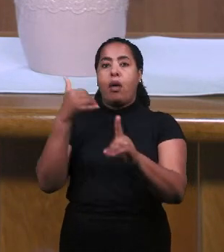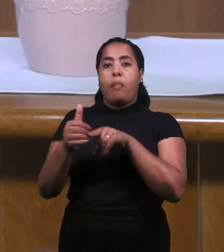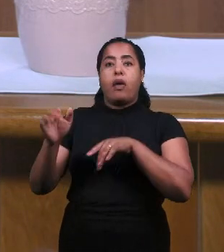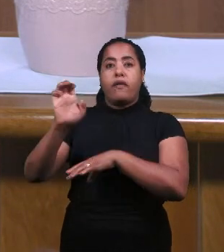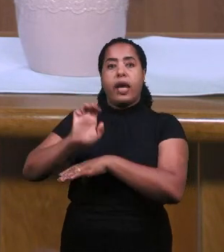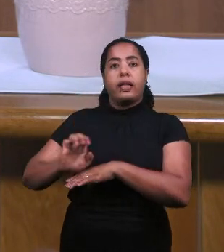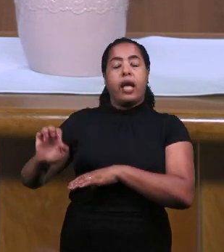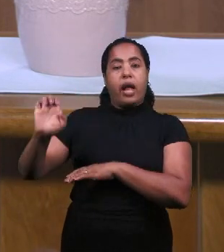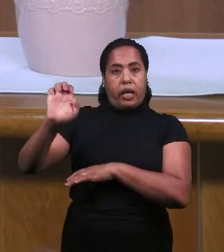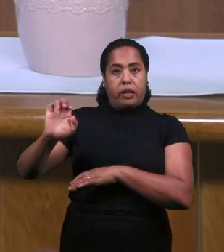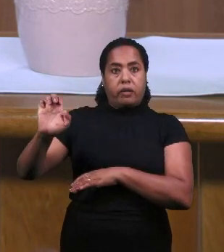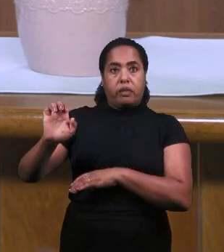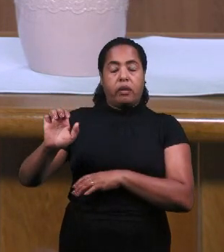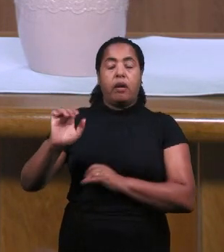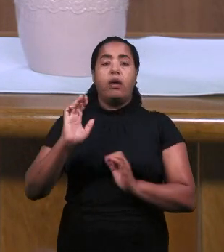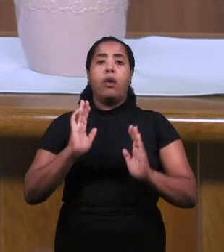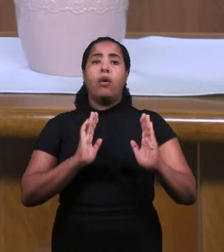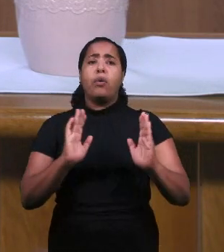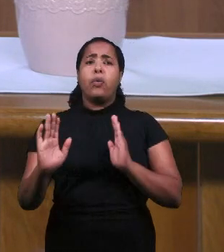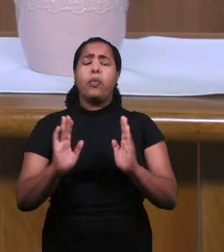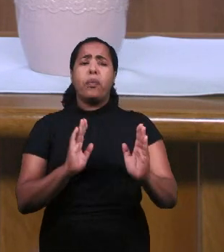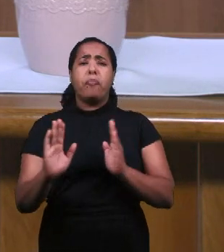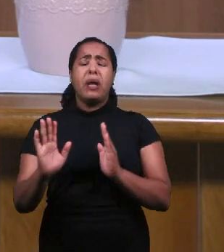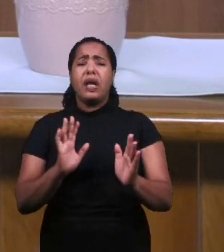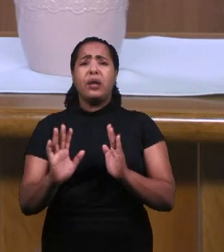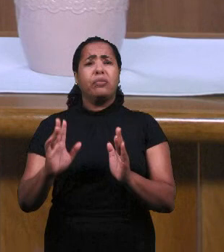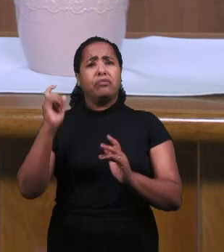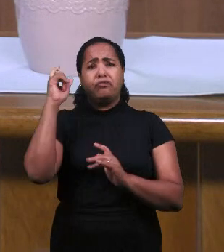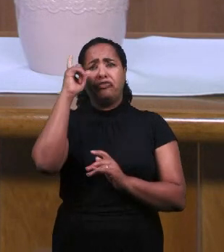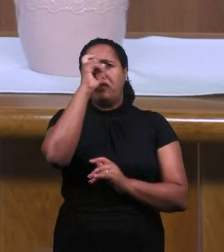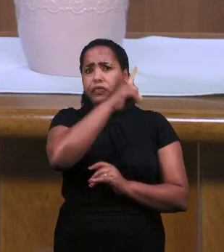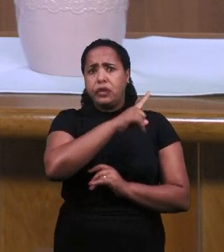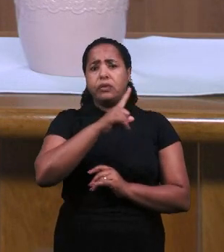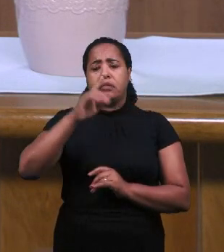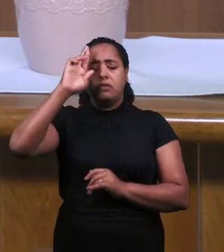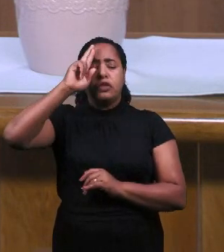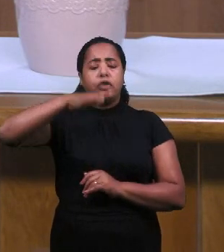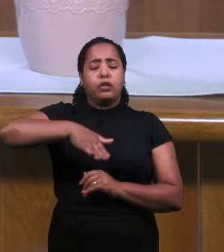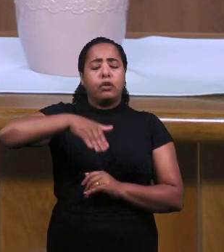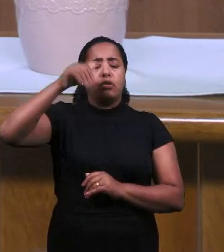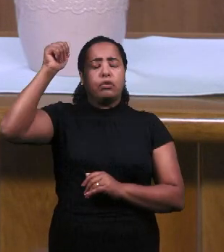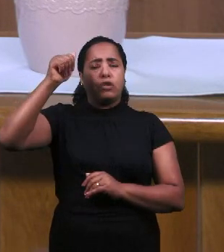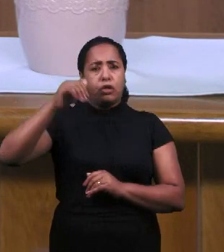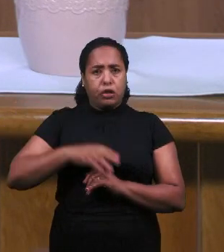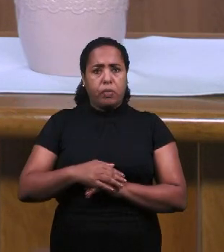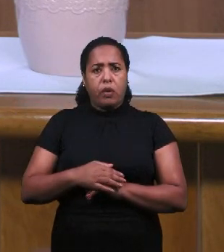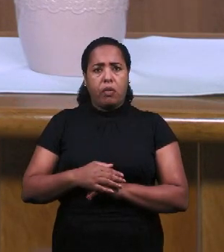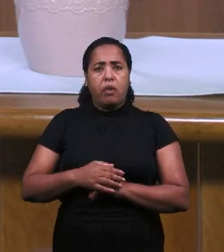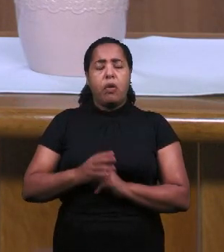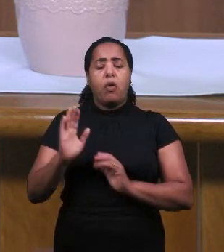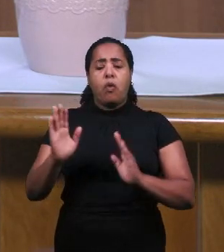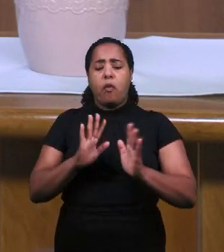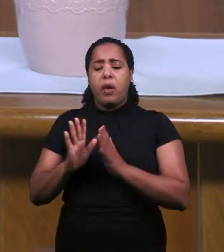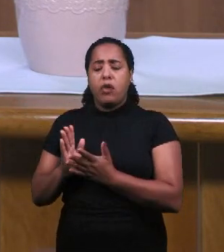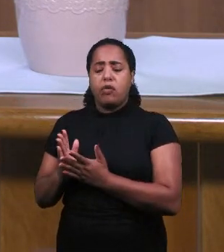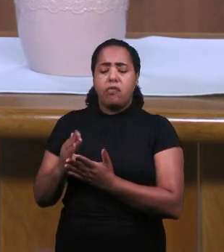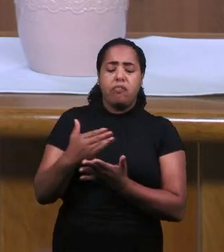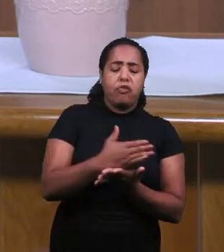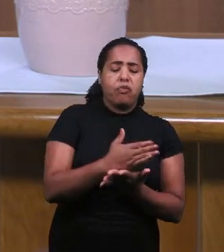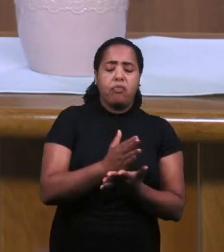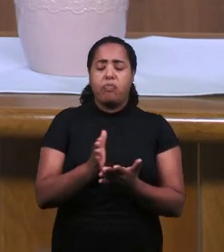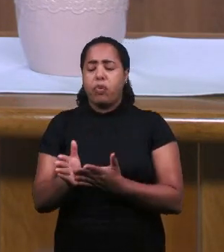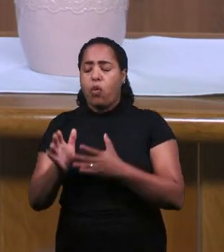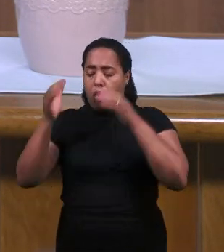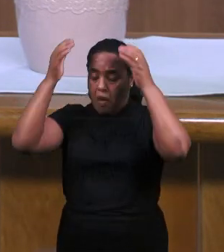Ильи Который был воздвигнут Богом во времена великого отступления